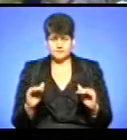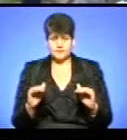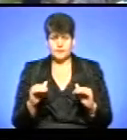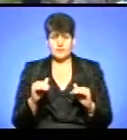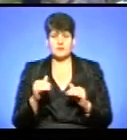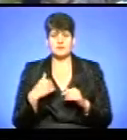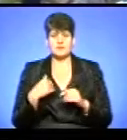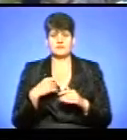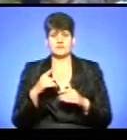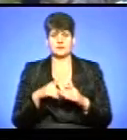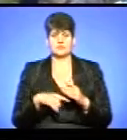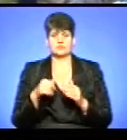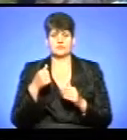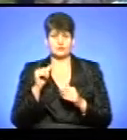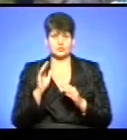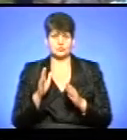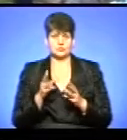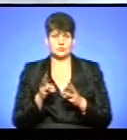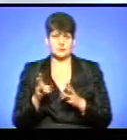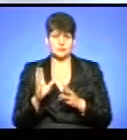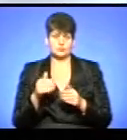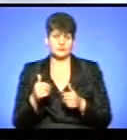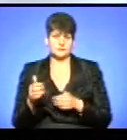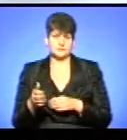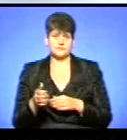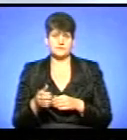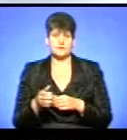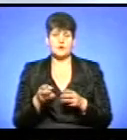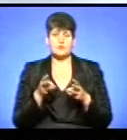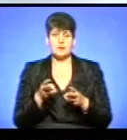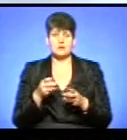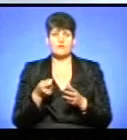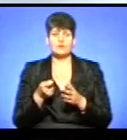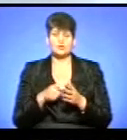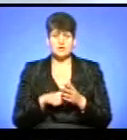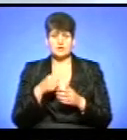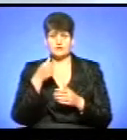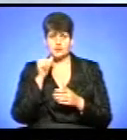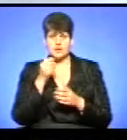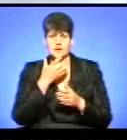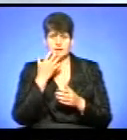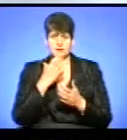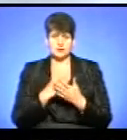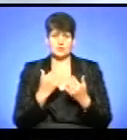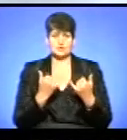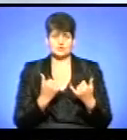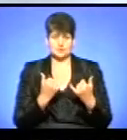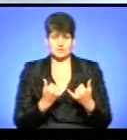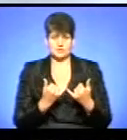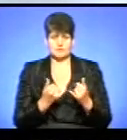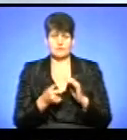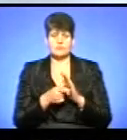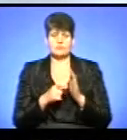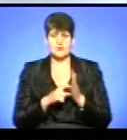опалення, будемо сподіватися, що це буде постійно, все буде гаразд. Опалення включили вчора, але більш тепло сталося сьогодні. У